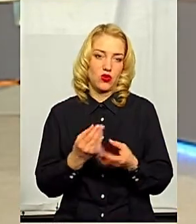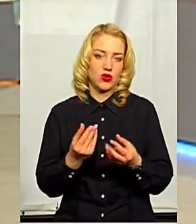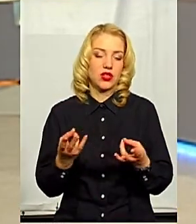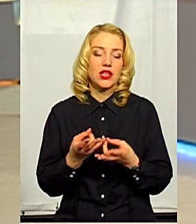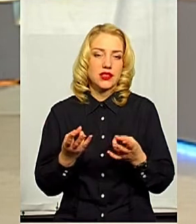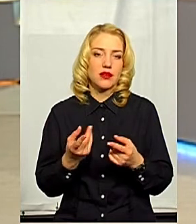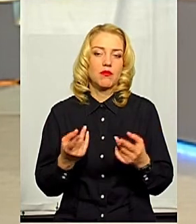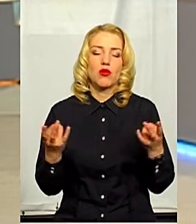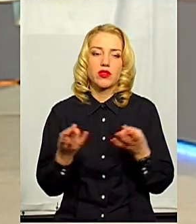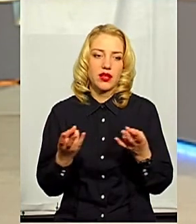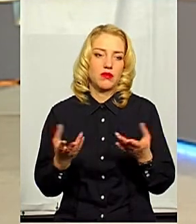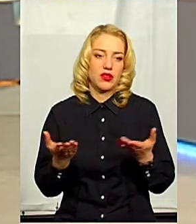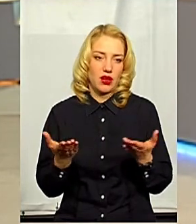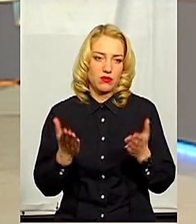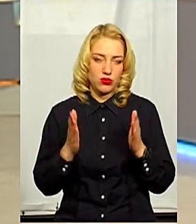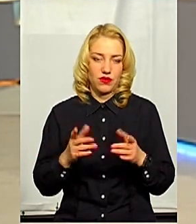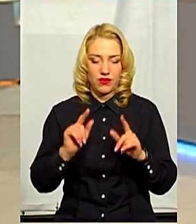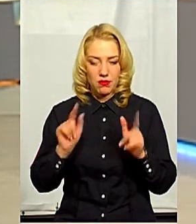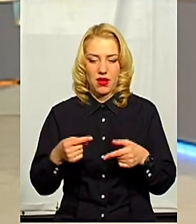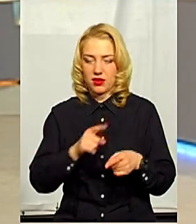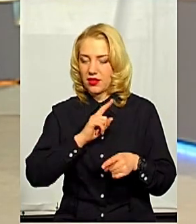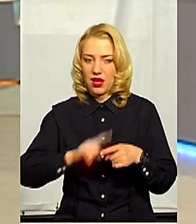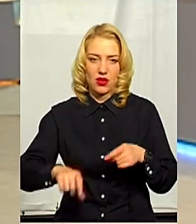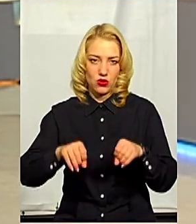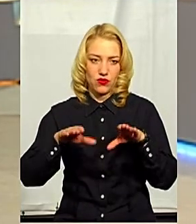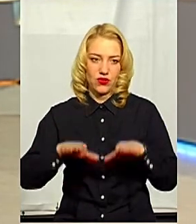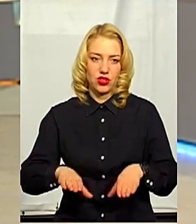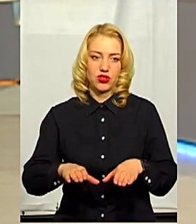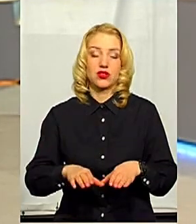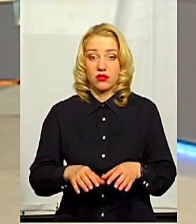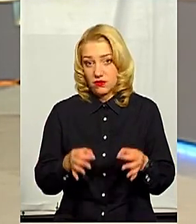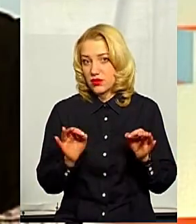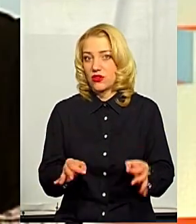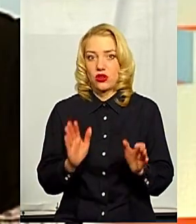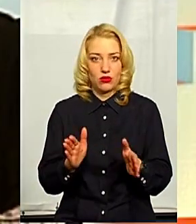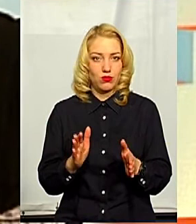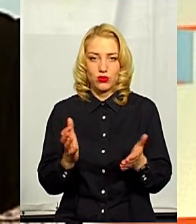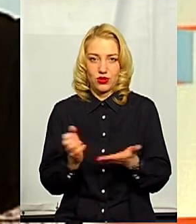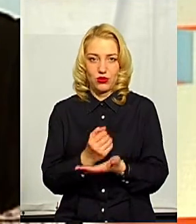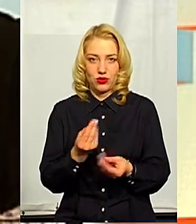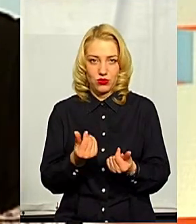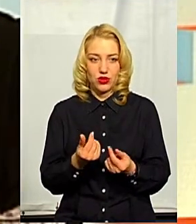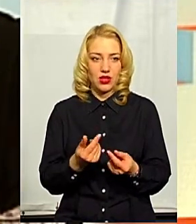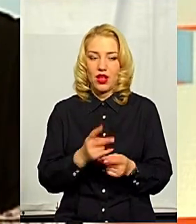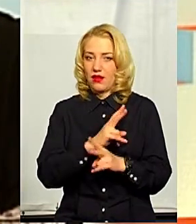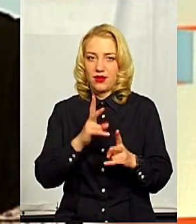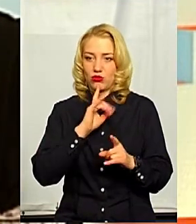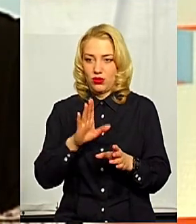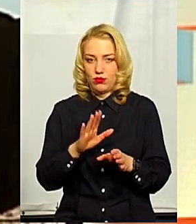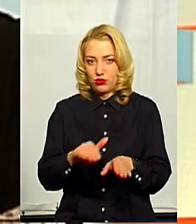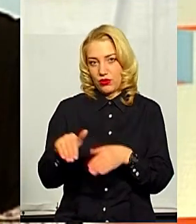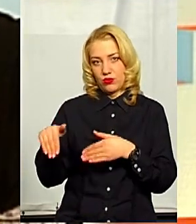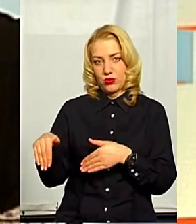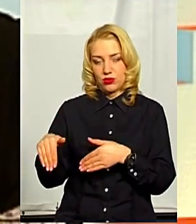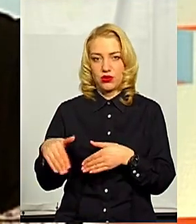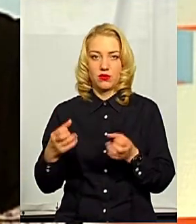потреба, яка буде вимагати негайного вирішення і звичайно шляхи будуть шукатися, ніхто не буде залишати